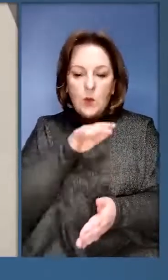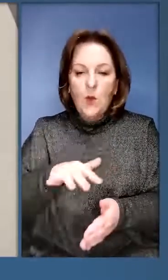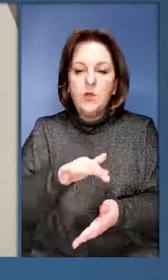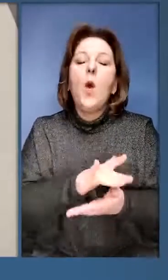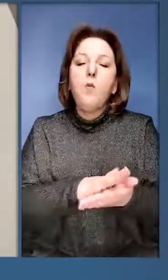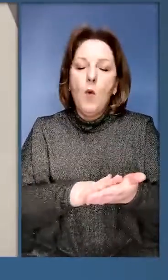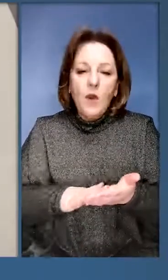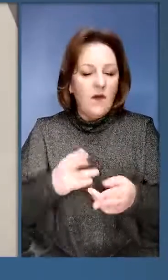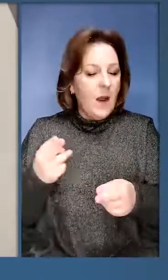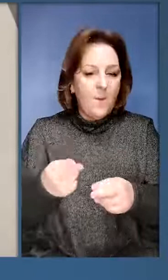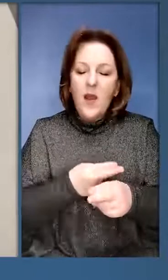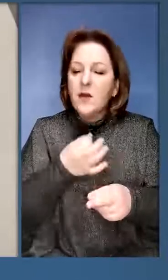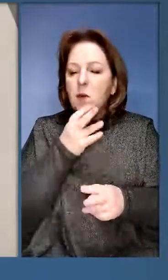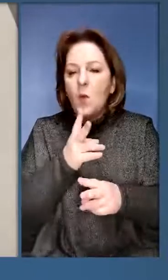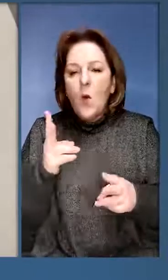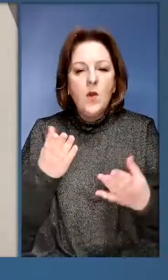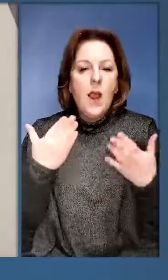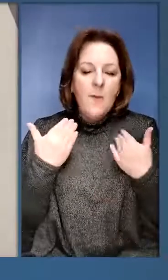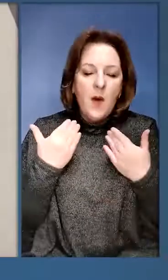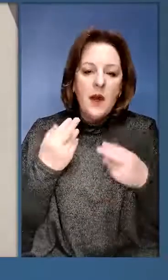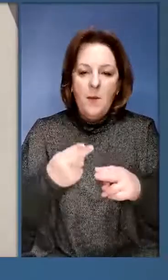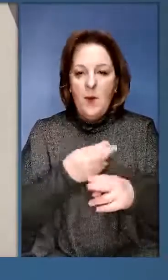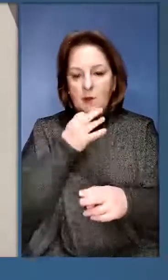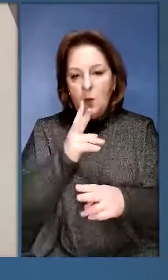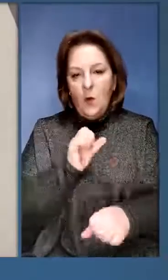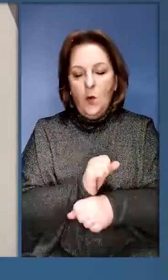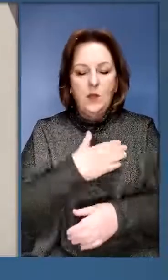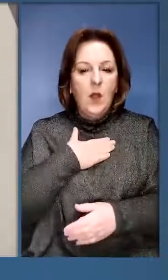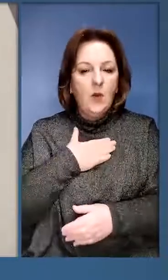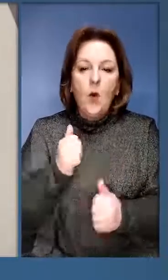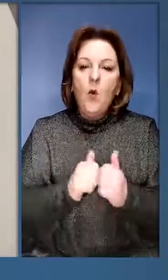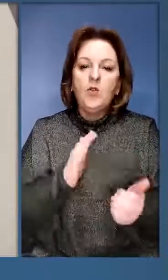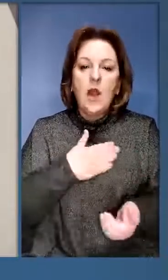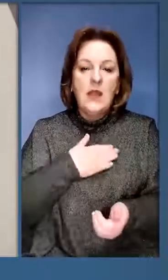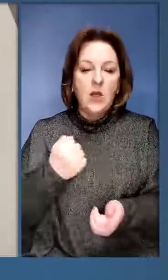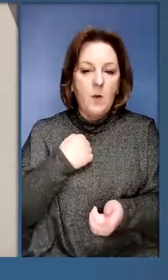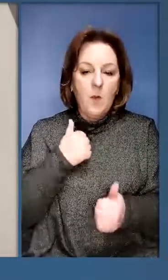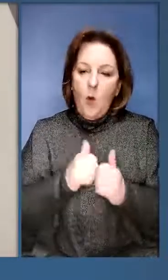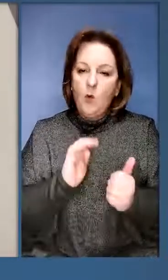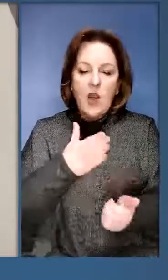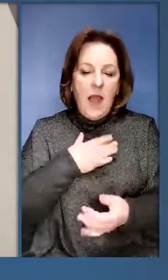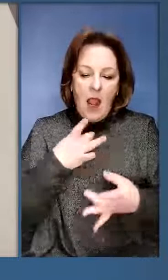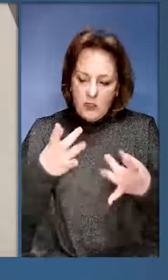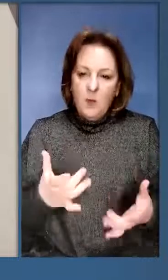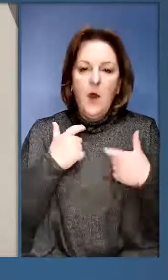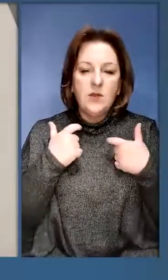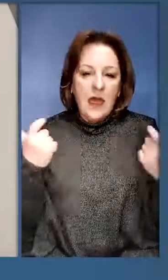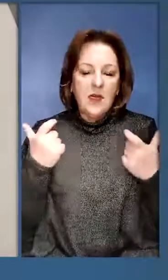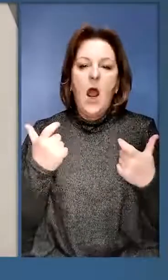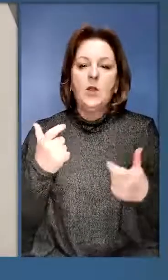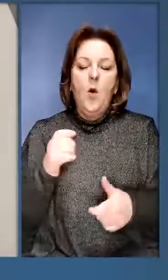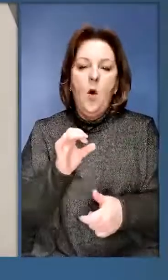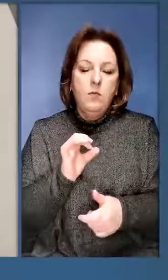за всю Данеччину, за Луганщину продовжуються без будь-якої передишки, без будь-якої зупинки. Дякую кожному нашому бійцю, кожному нашому